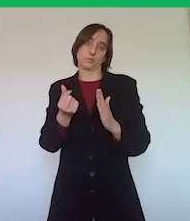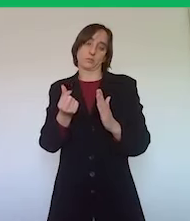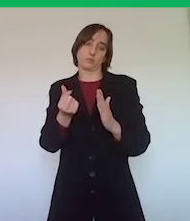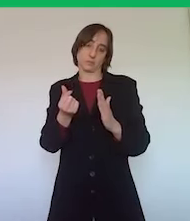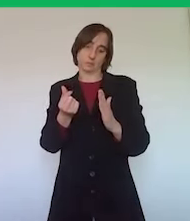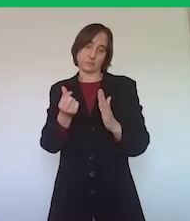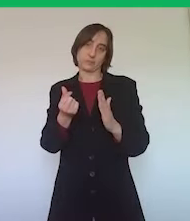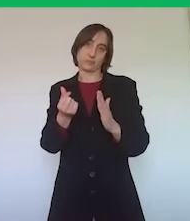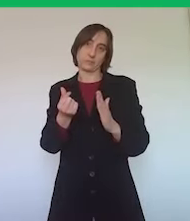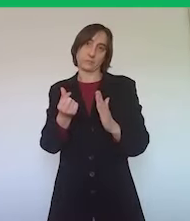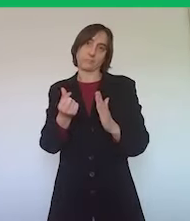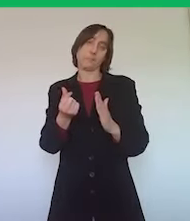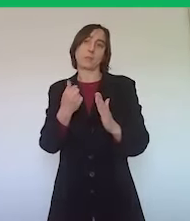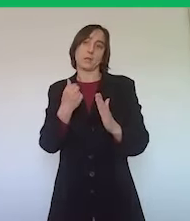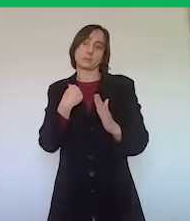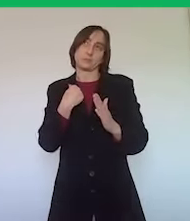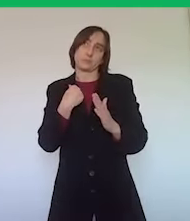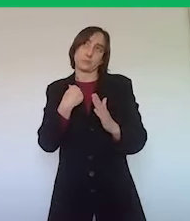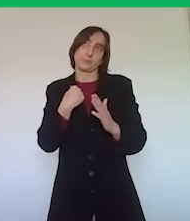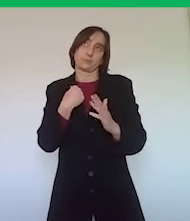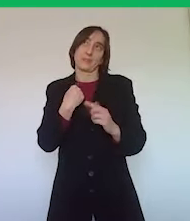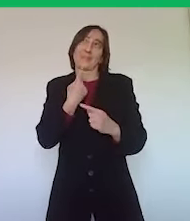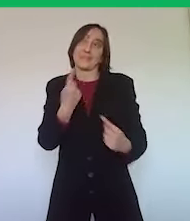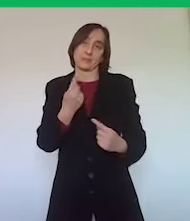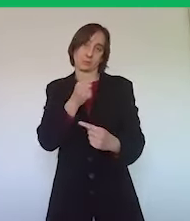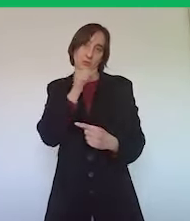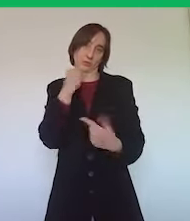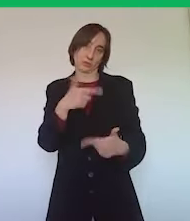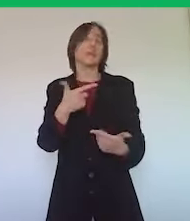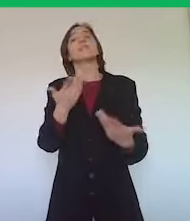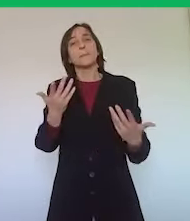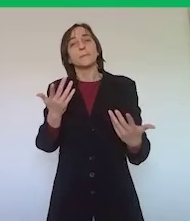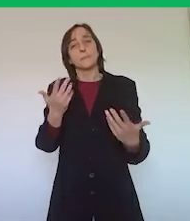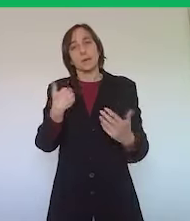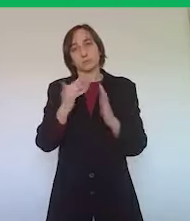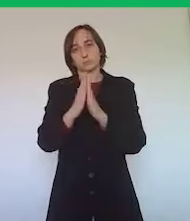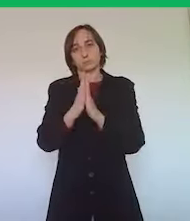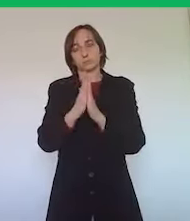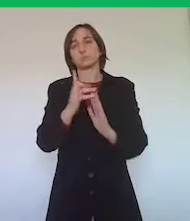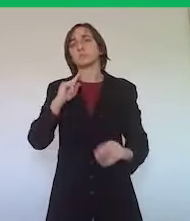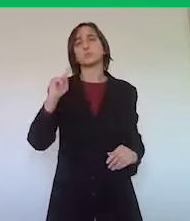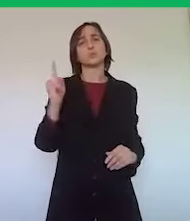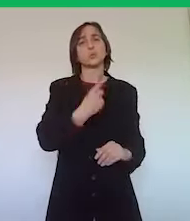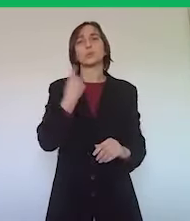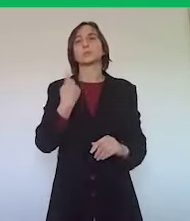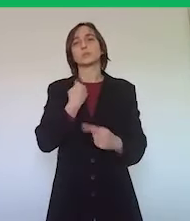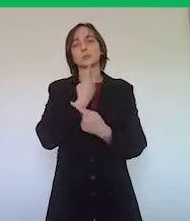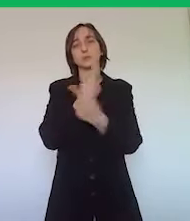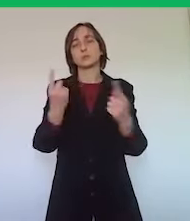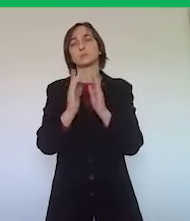quindi non ho bisogno probabilmente di dirlo, però invito tutti davvero a effettuare